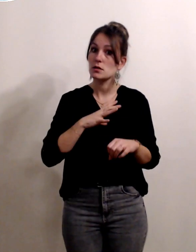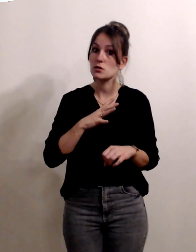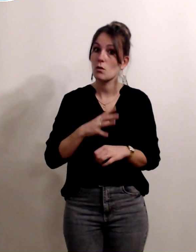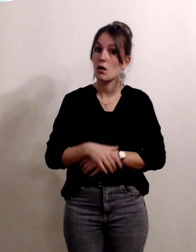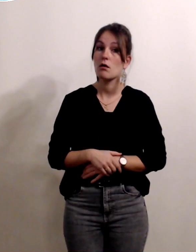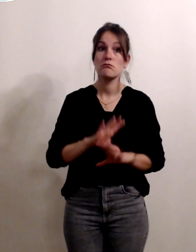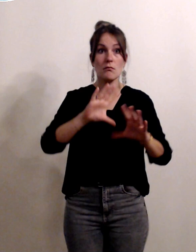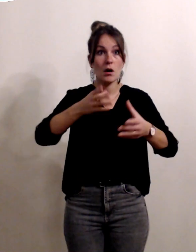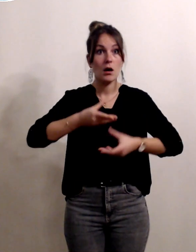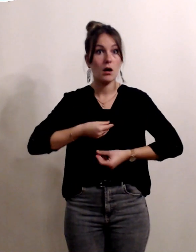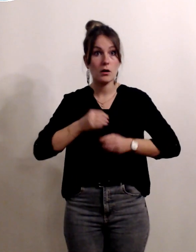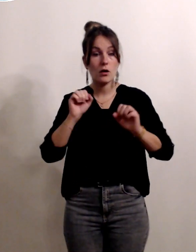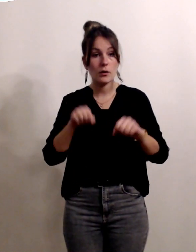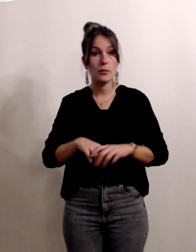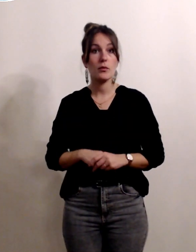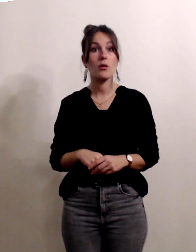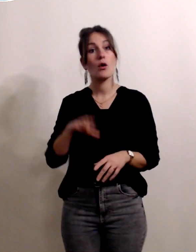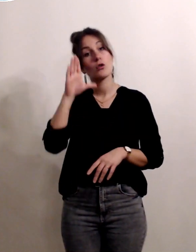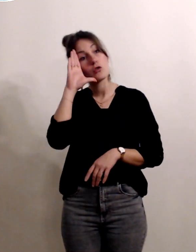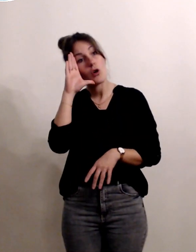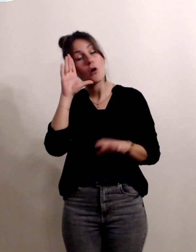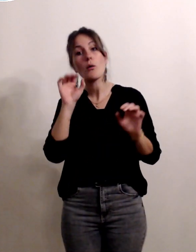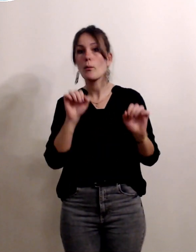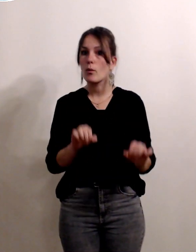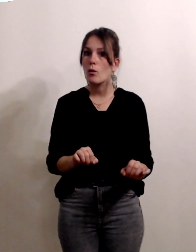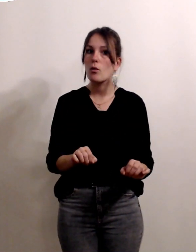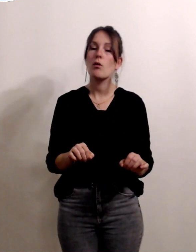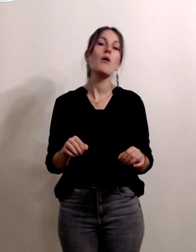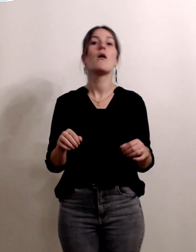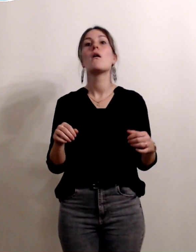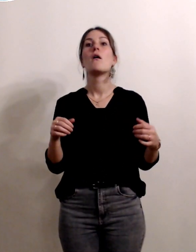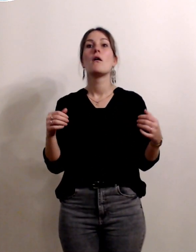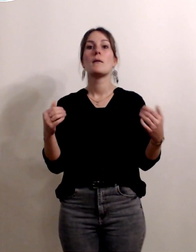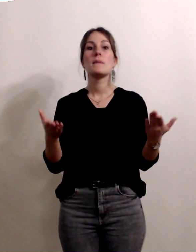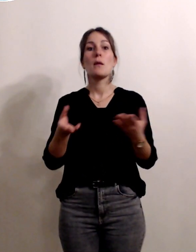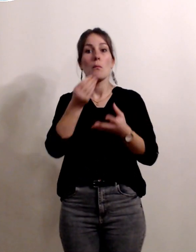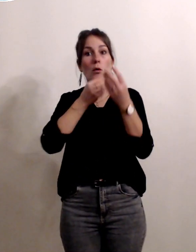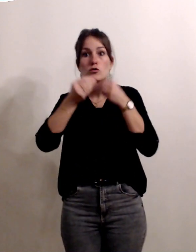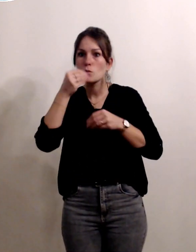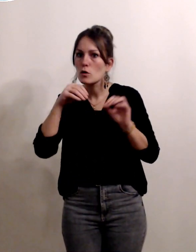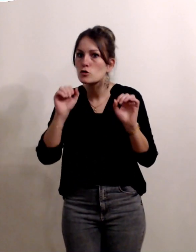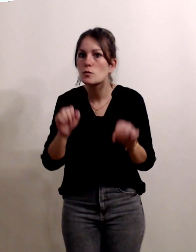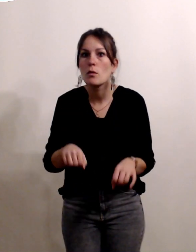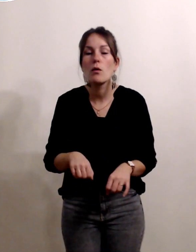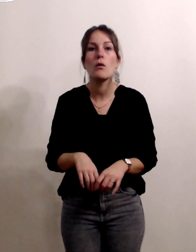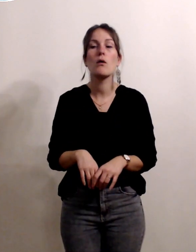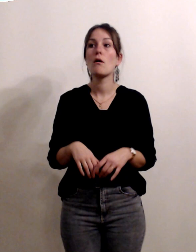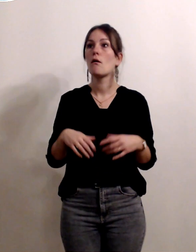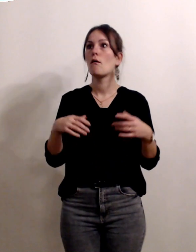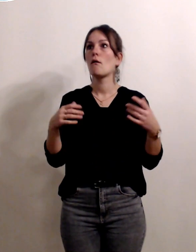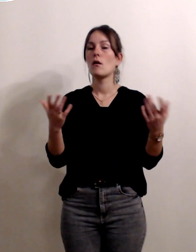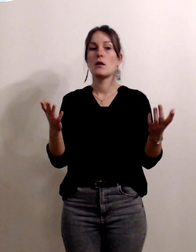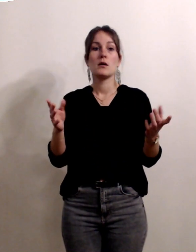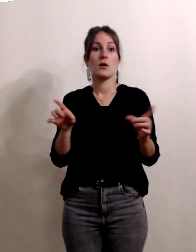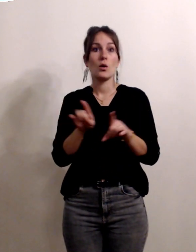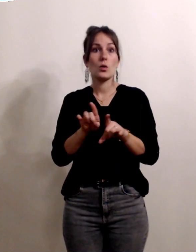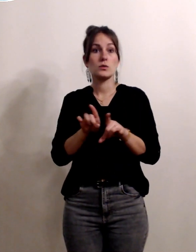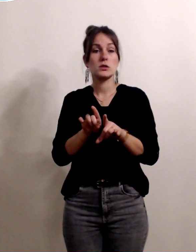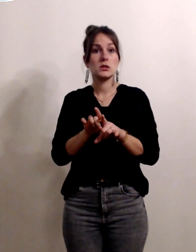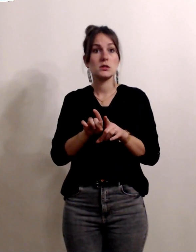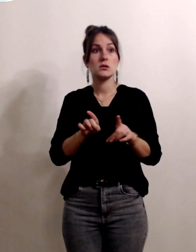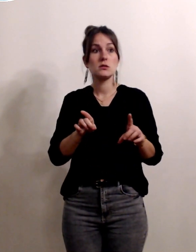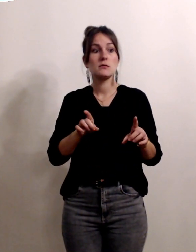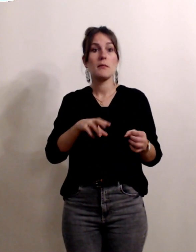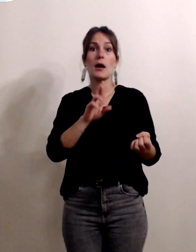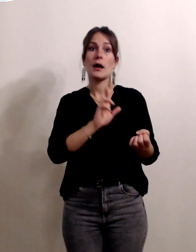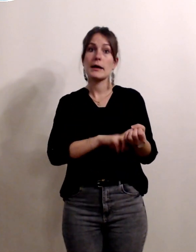de vous accueillir pour rester dormir voilà déjeuner si vous le souhaitez vous savez qu'on est aussi structuré pour